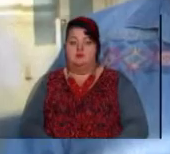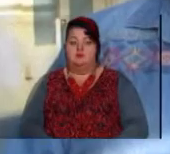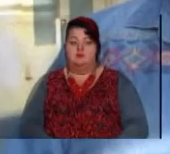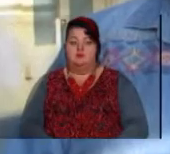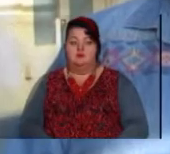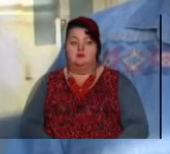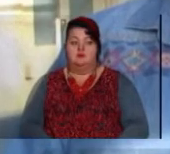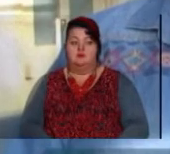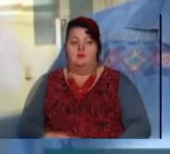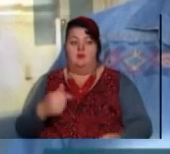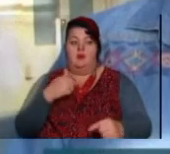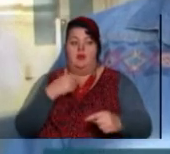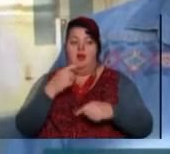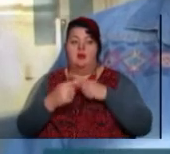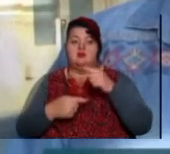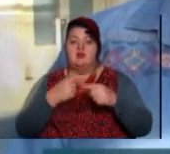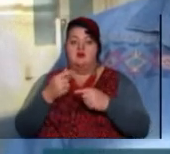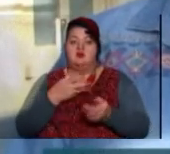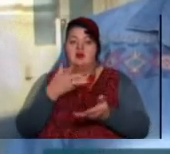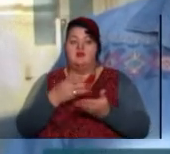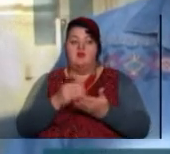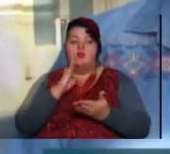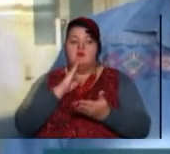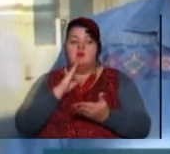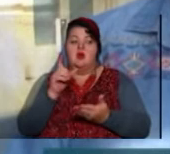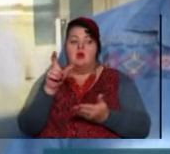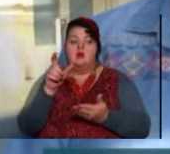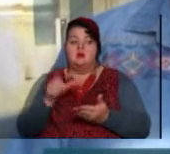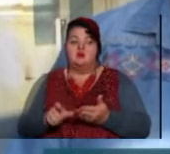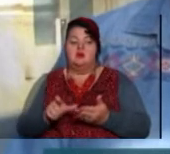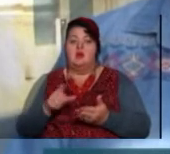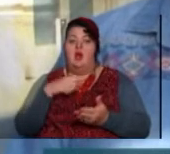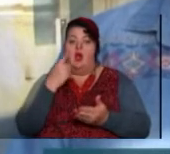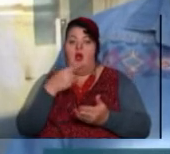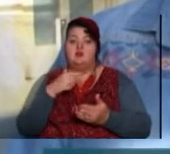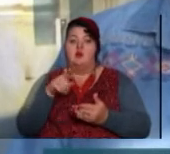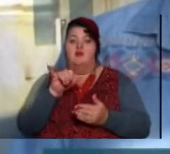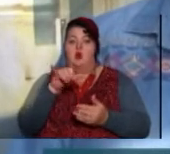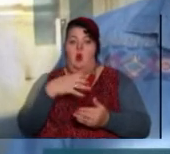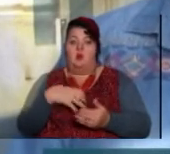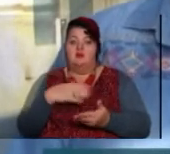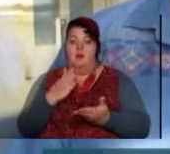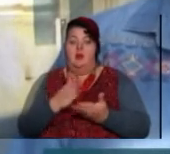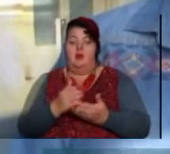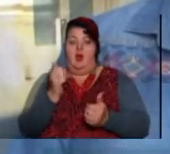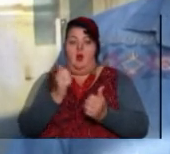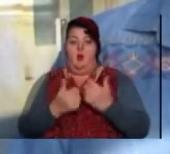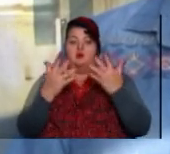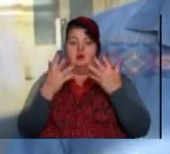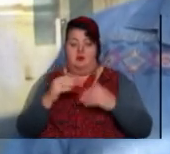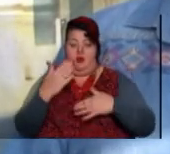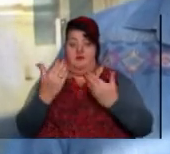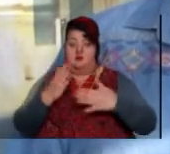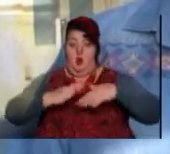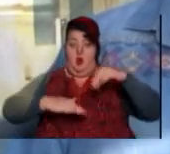Я завжди своїм жінкам, пацієнткам кажу, що ви у себе є кожен день. Ваші руки кожен